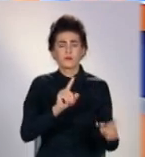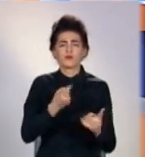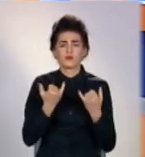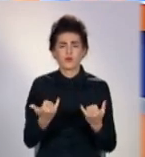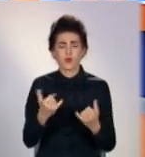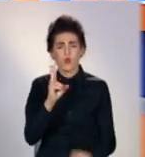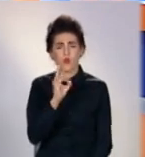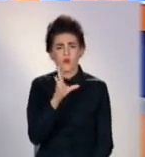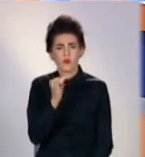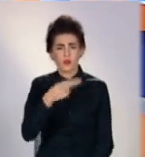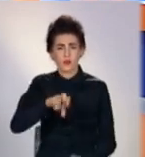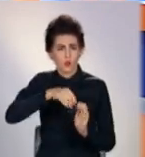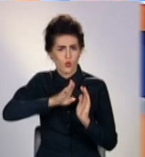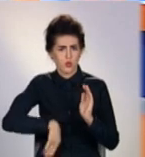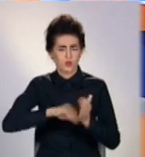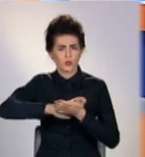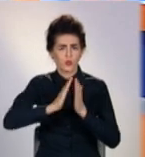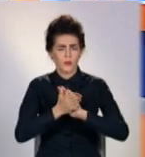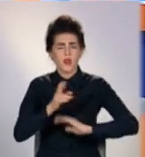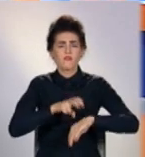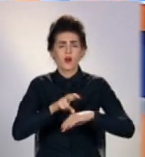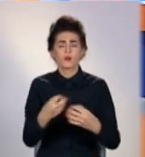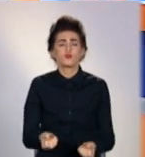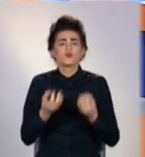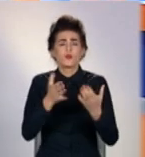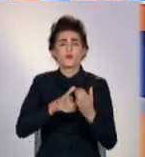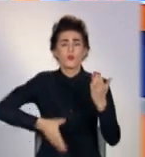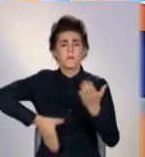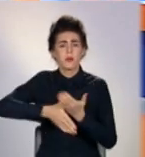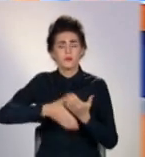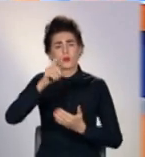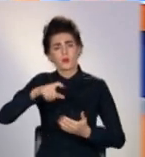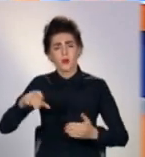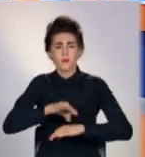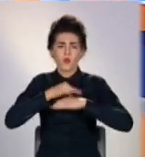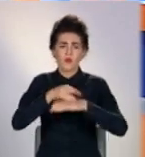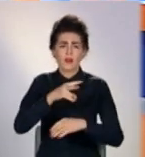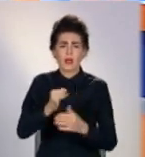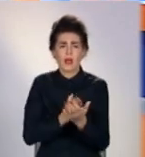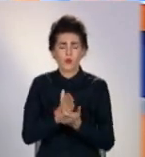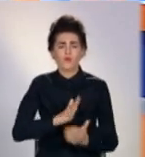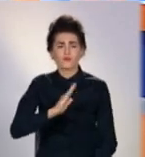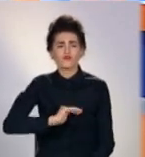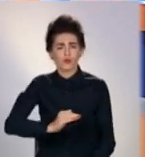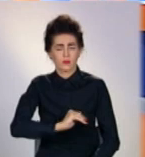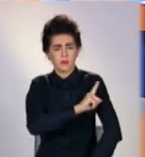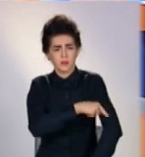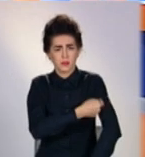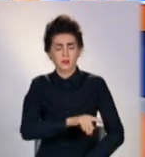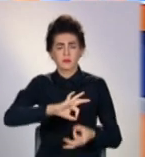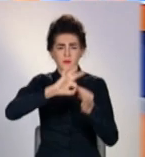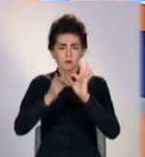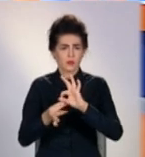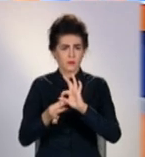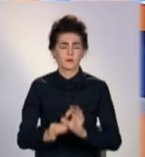погіршується. Для кого медики роблять винятки і чи проводять хірургічні втручання в приватних клініках, розповість